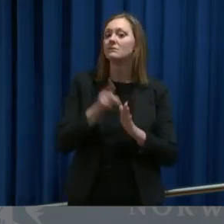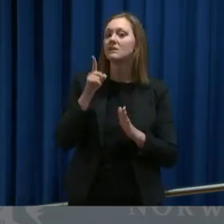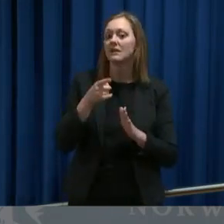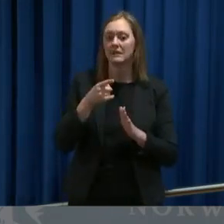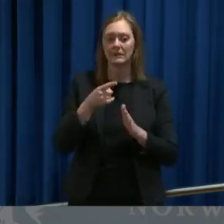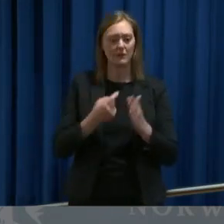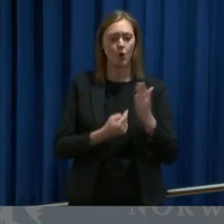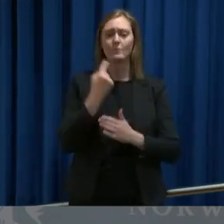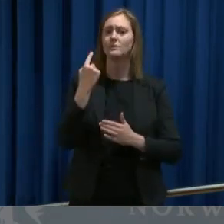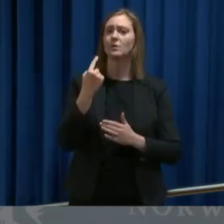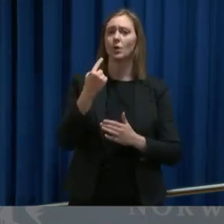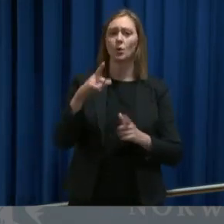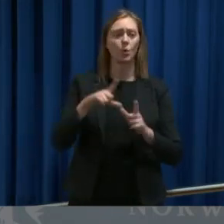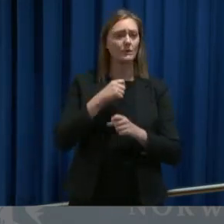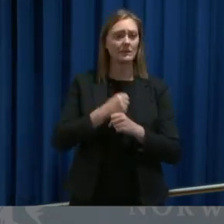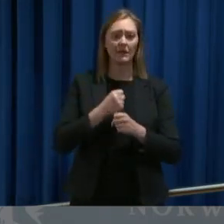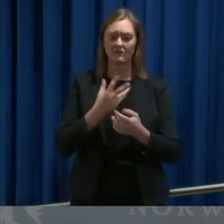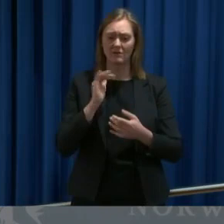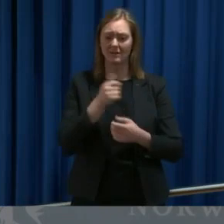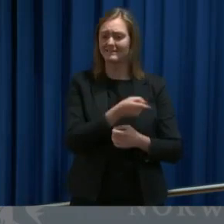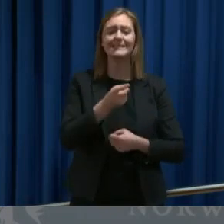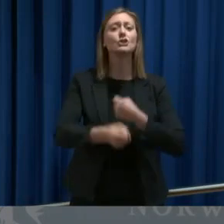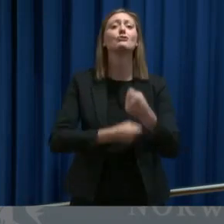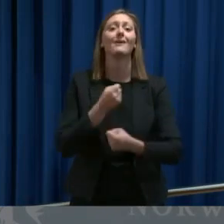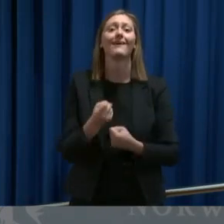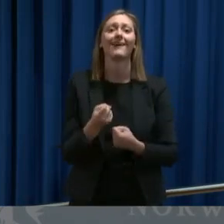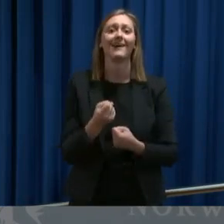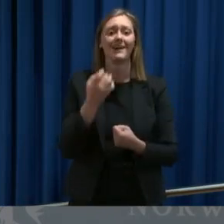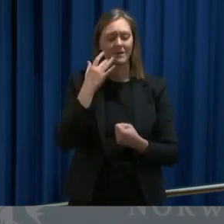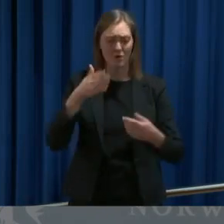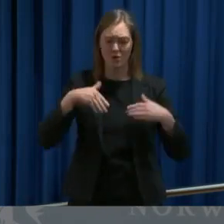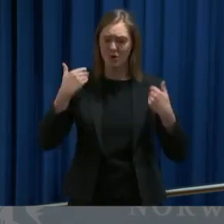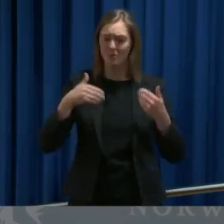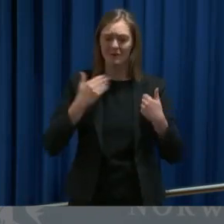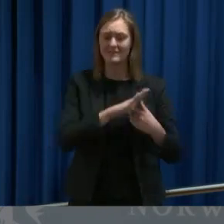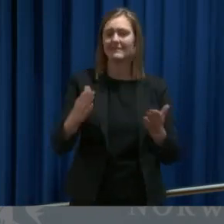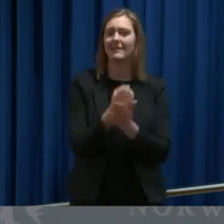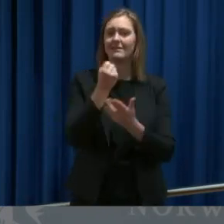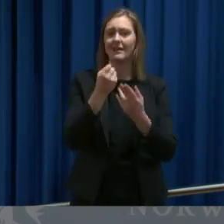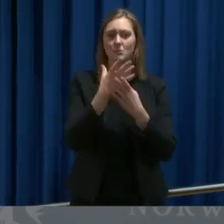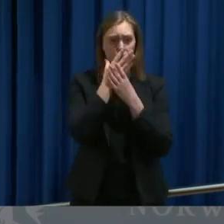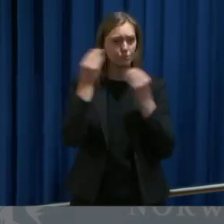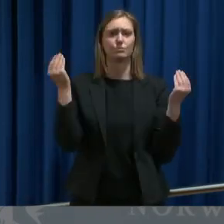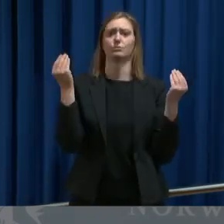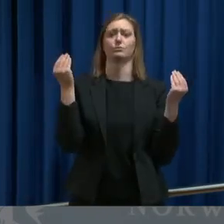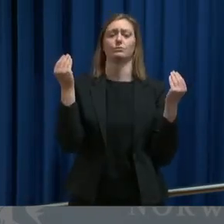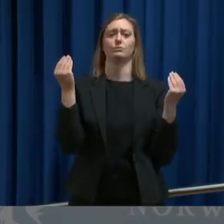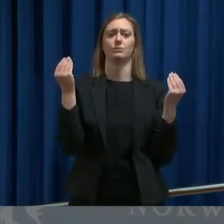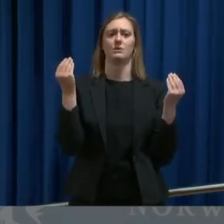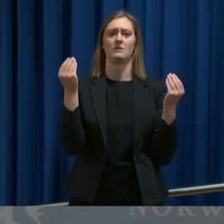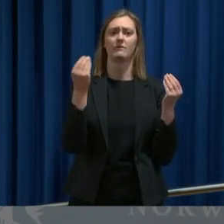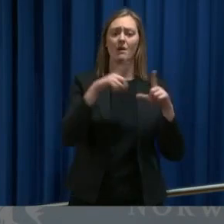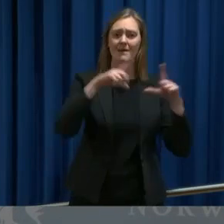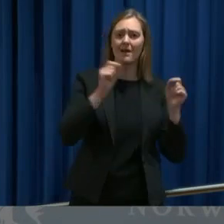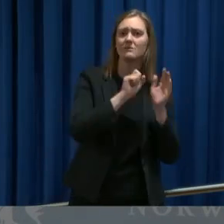usikkerhet knyttet til hva de skal gjøre når de opplever tapte inntekter fra billettsalg eller fra